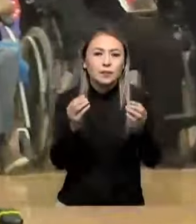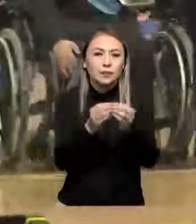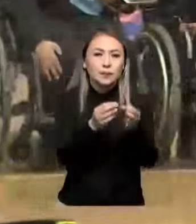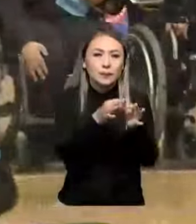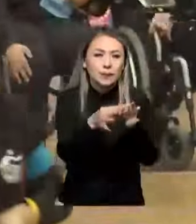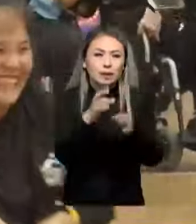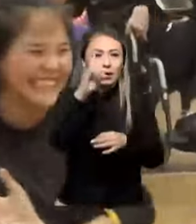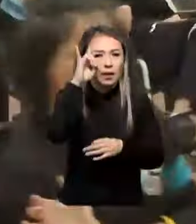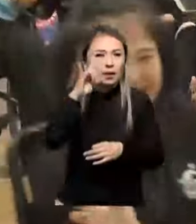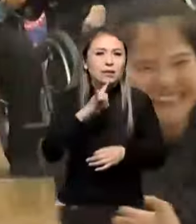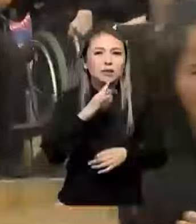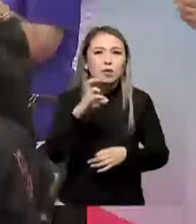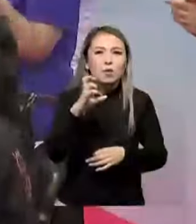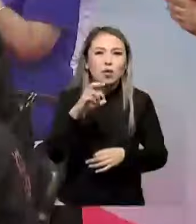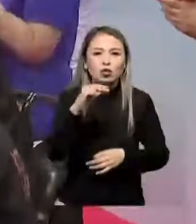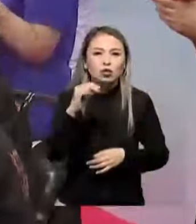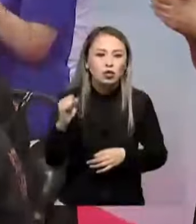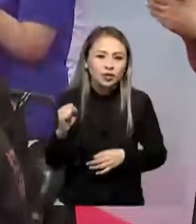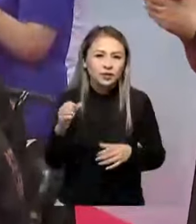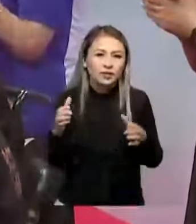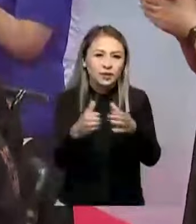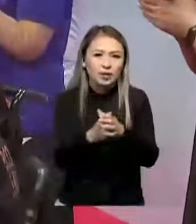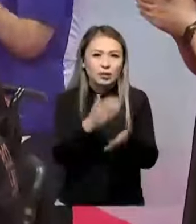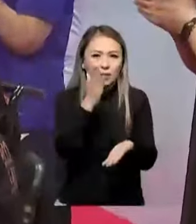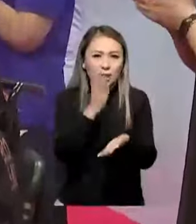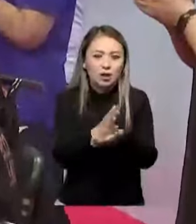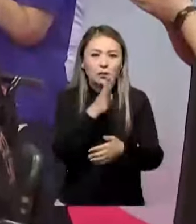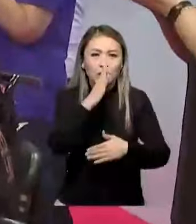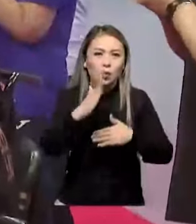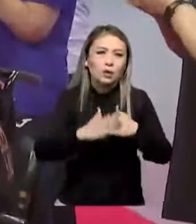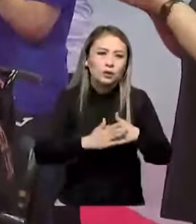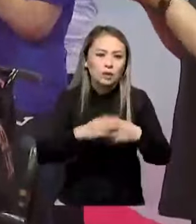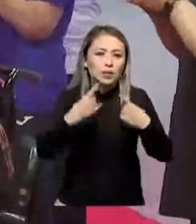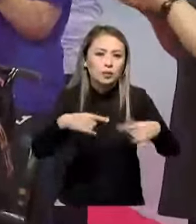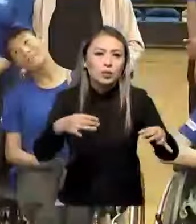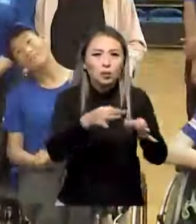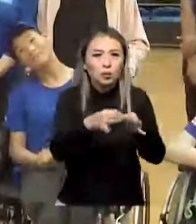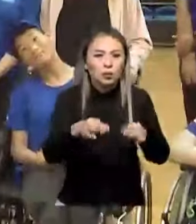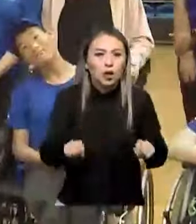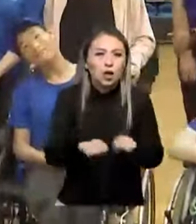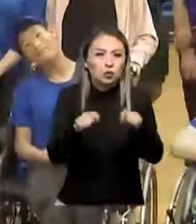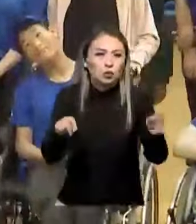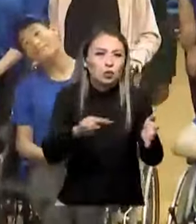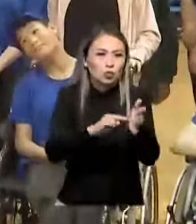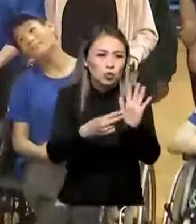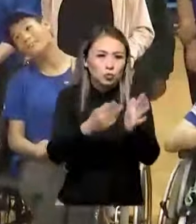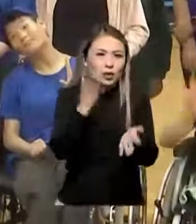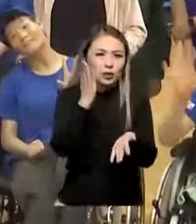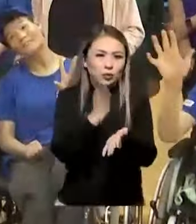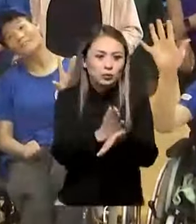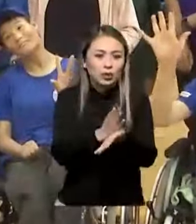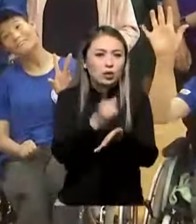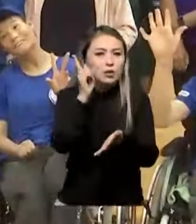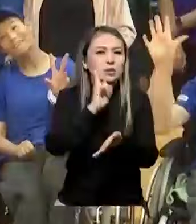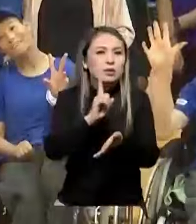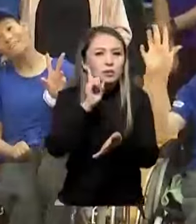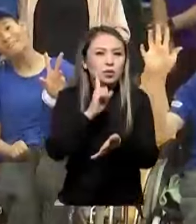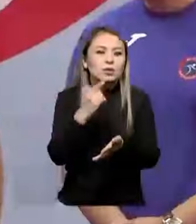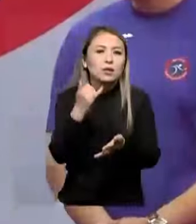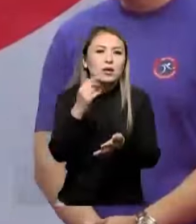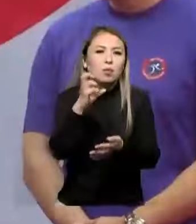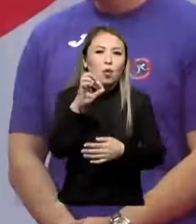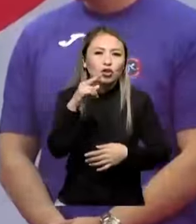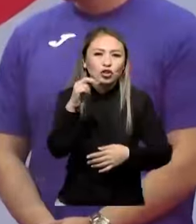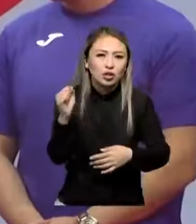Қазыр оны бұлысыда Қазақстан Боча Федерациясының филиал бар. Алдағы уақытта басқа да өңірлерде ашу жоспарлану отыр. Сынап